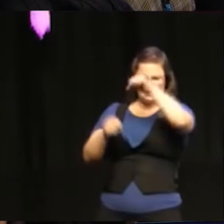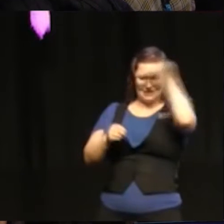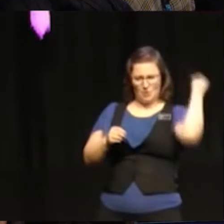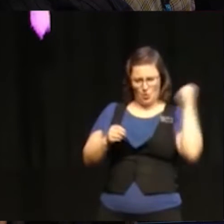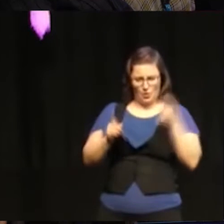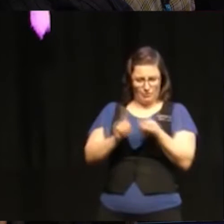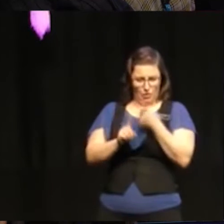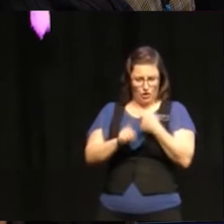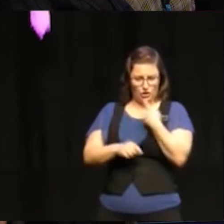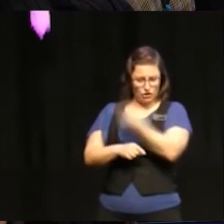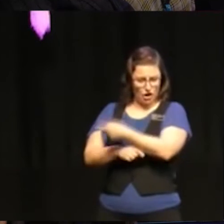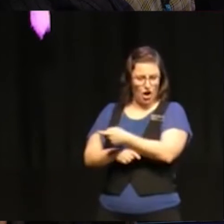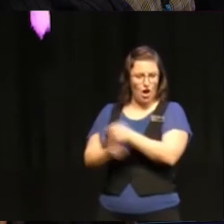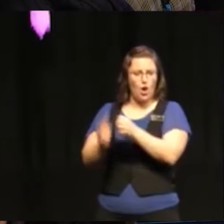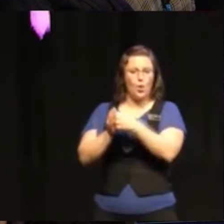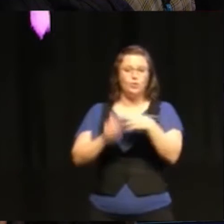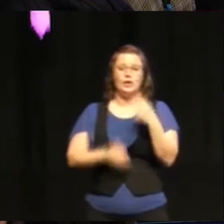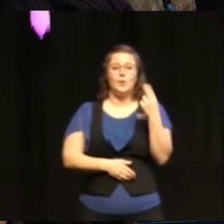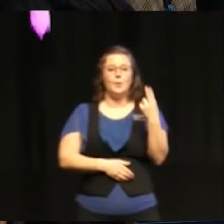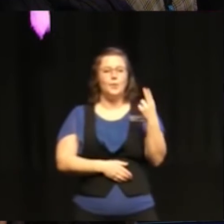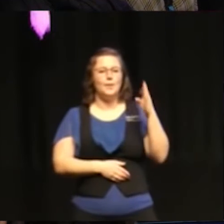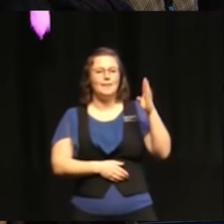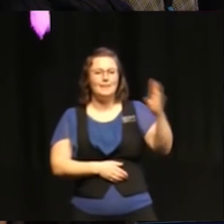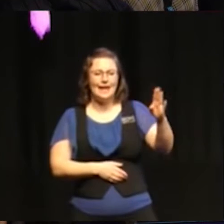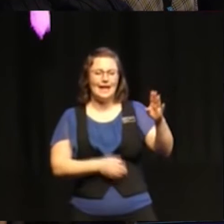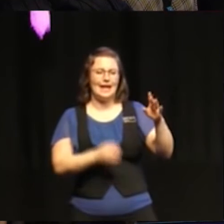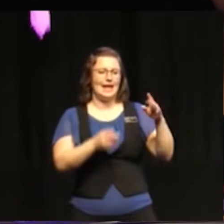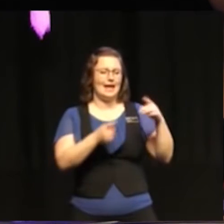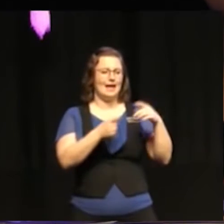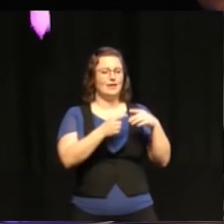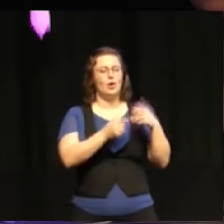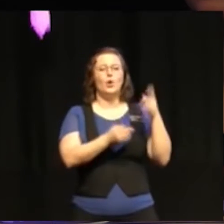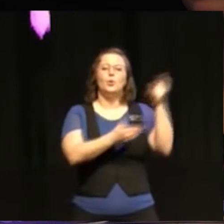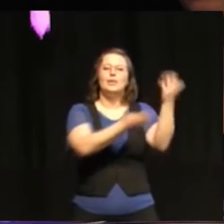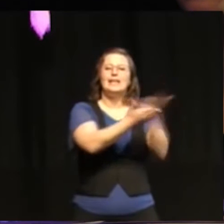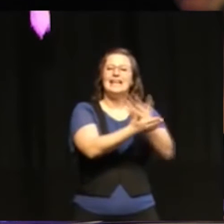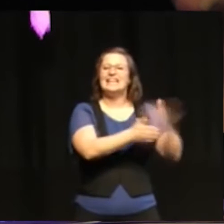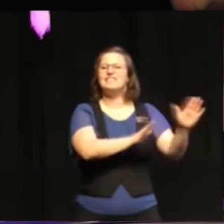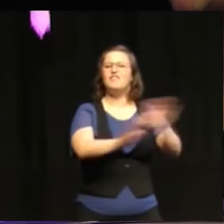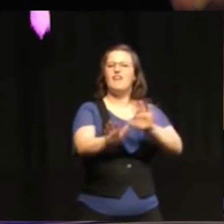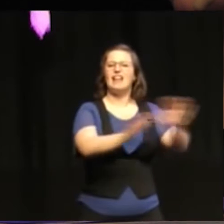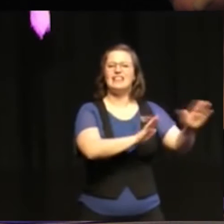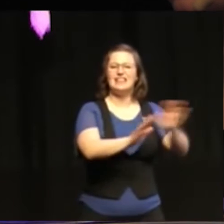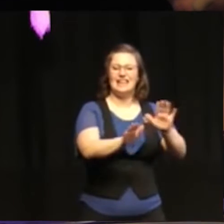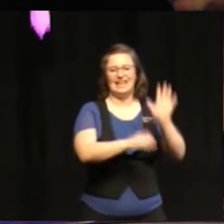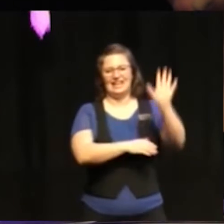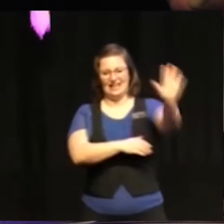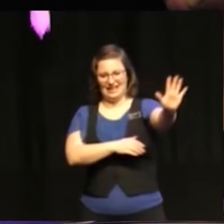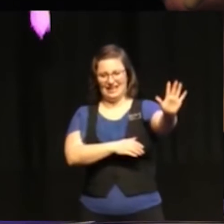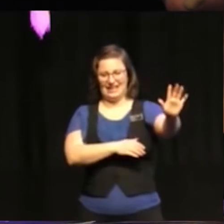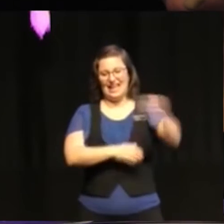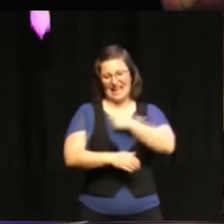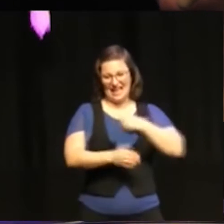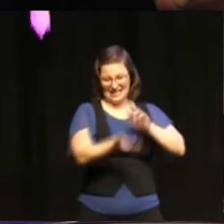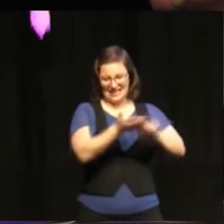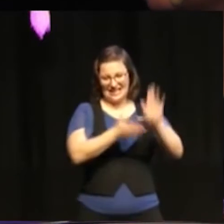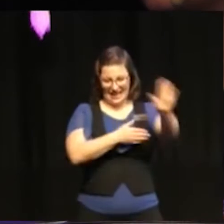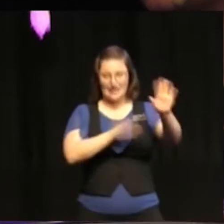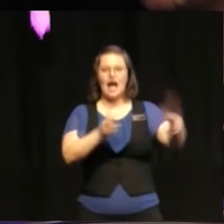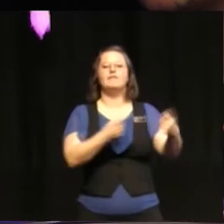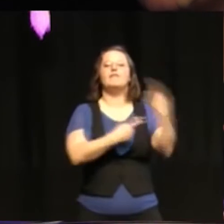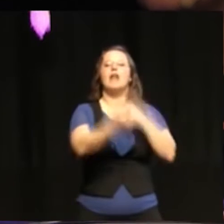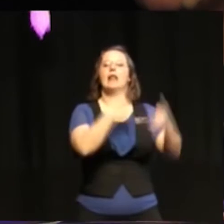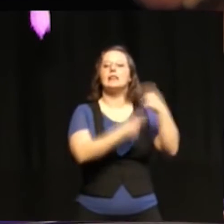i och med att det var UD och utrikesförvaltningen en delen av regeringskansliet som var med och